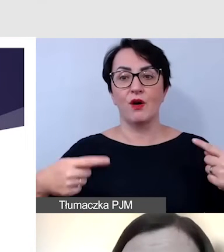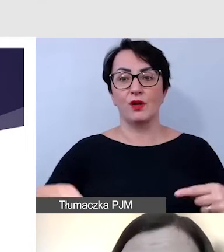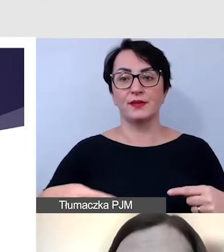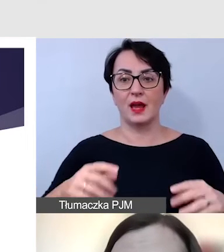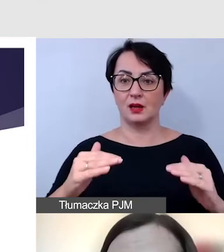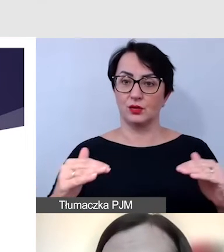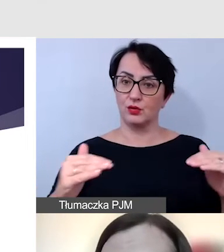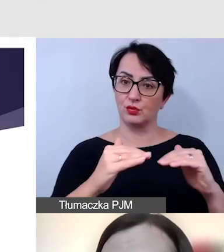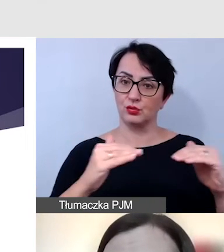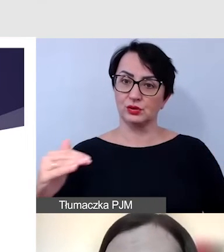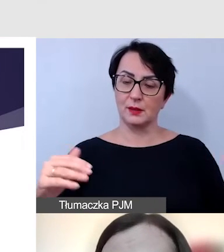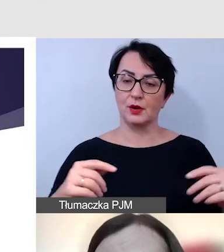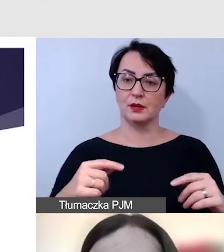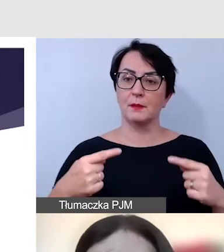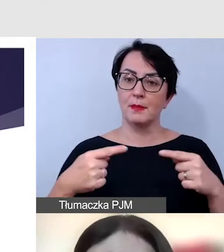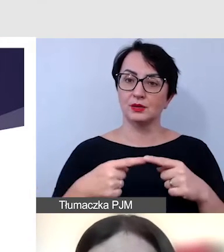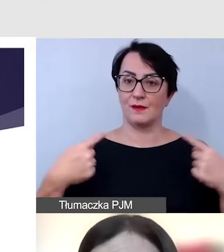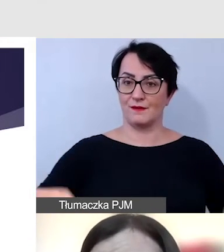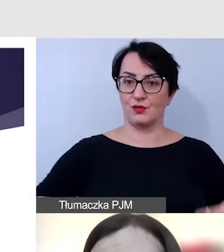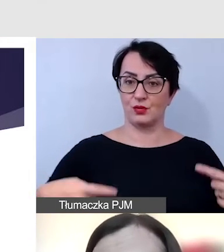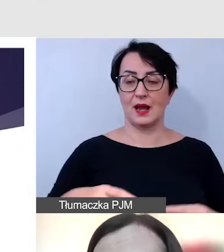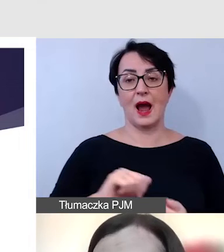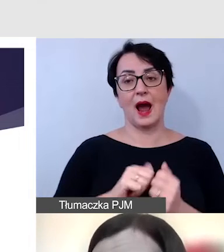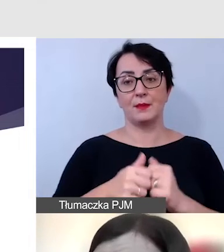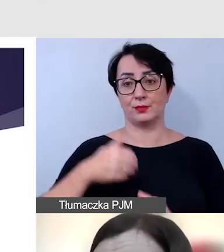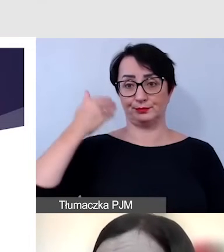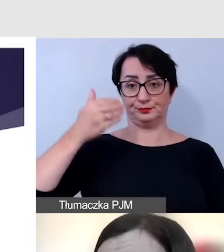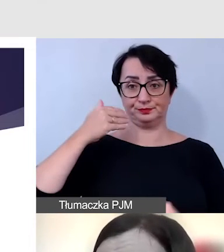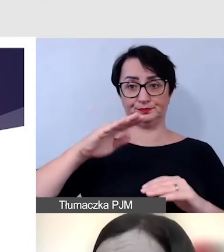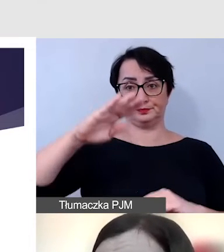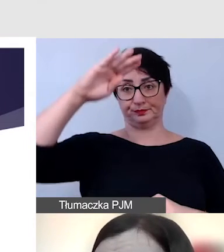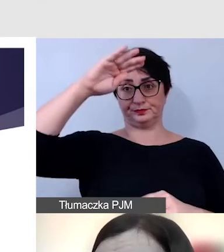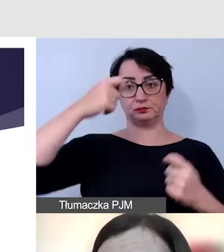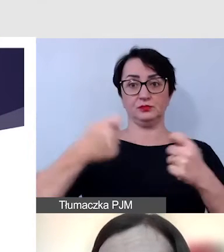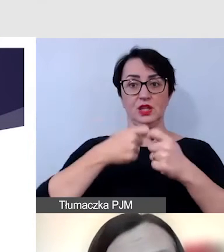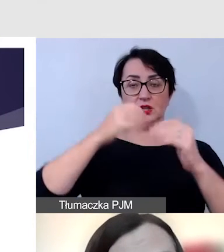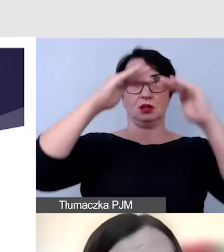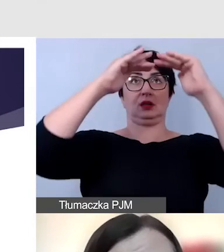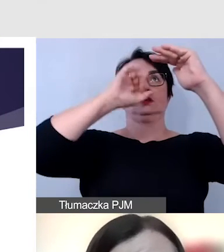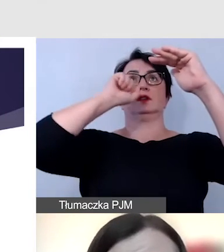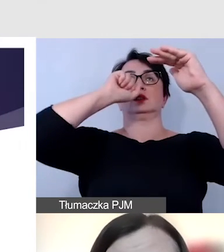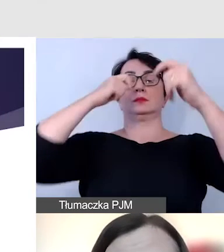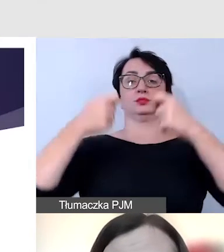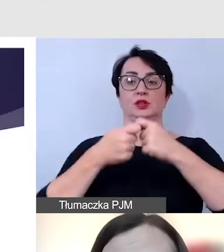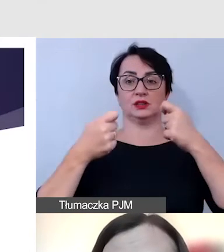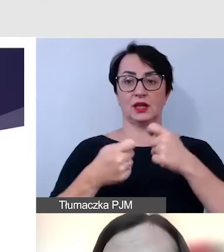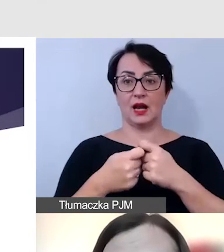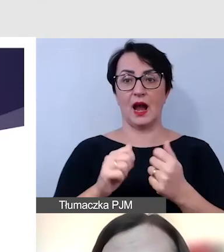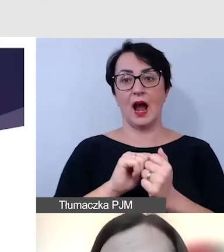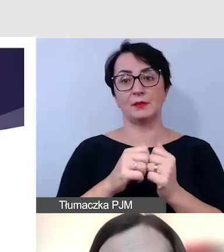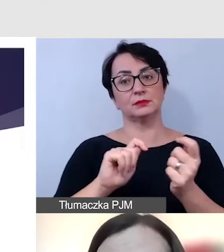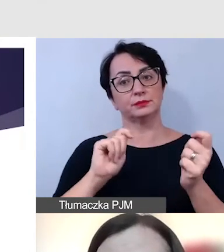czy jeśli jest mównica, to nie zasłoni nam prelegenta na wózku, czy wtedy nie znaleźć